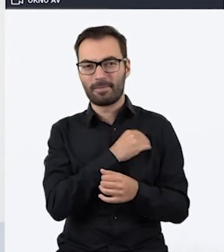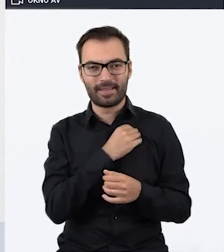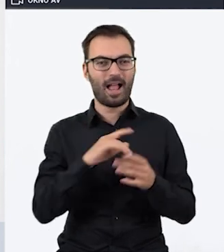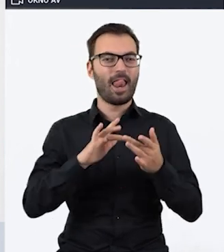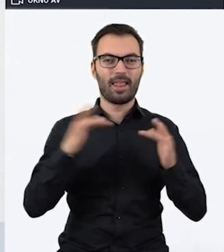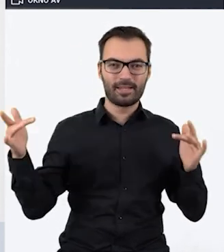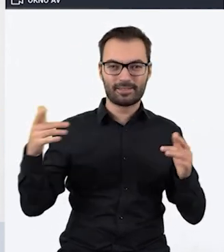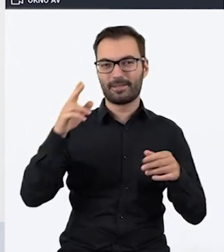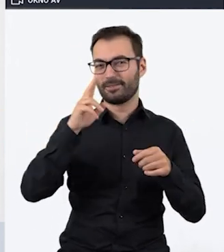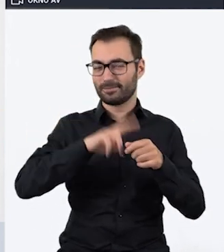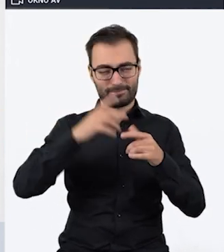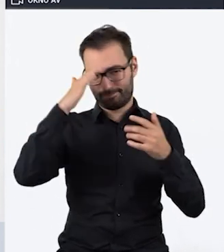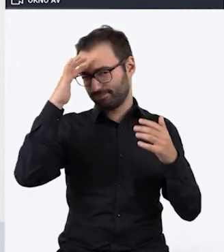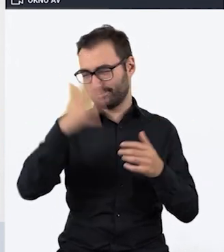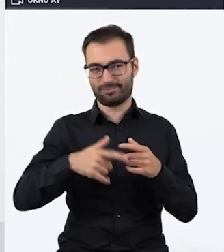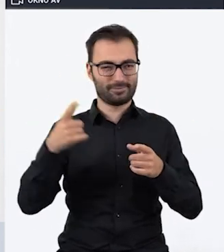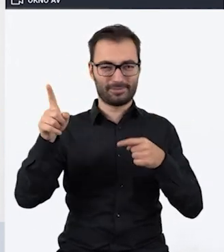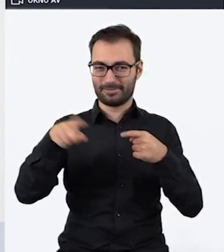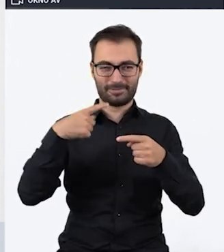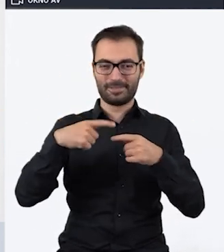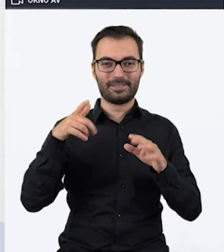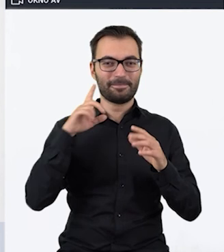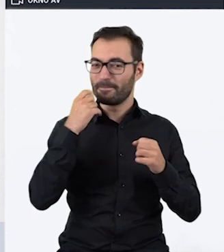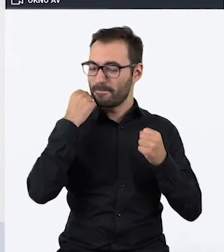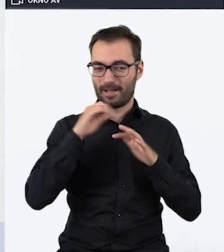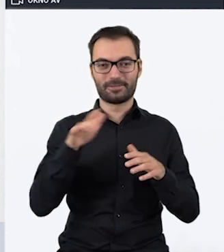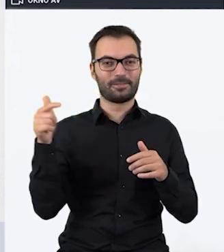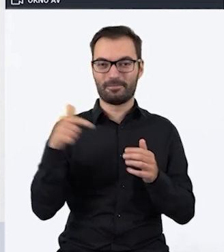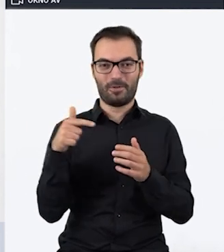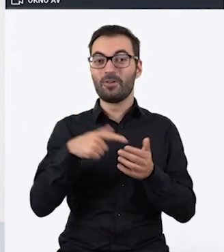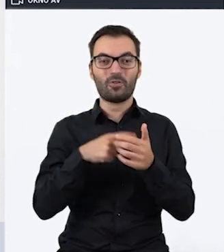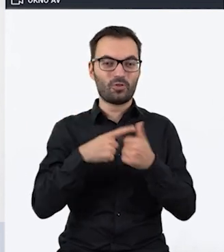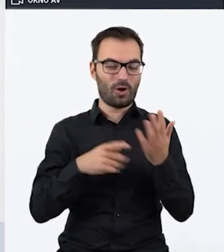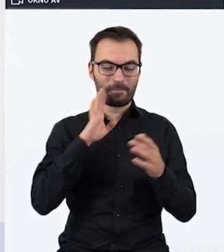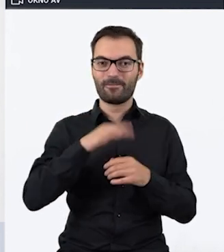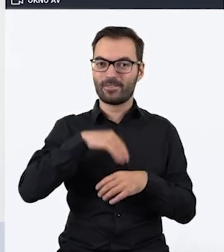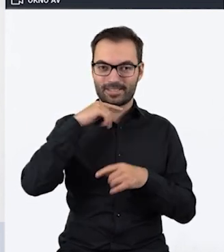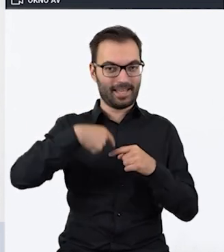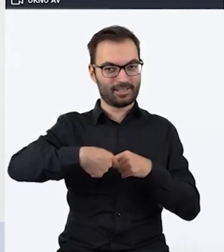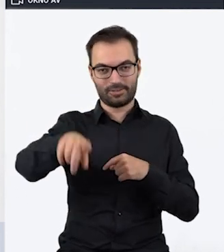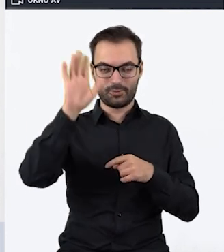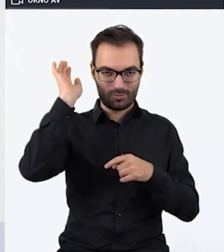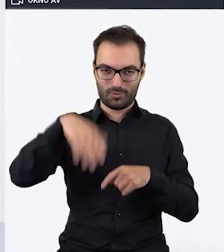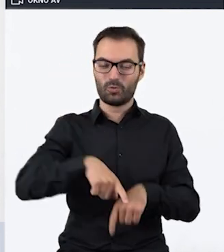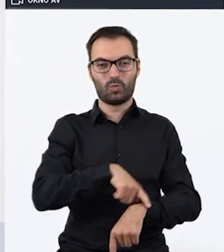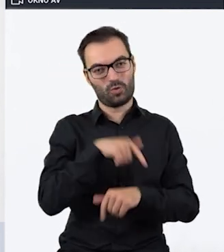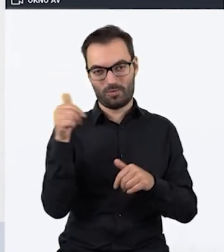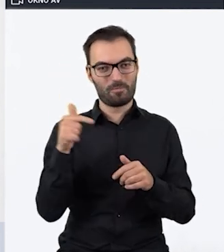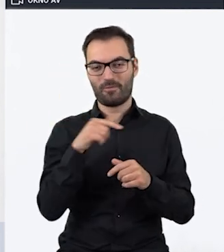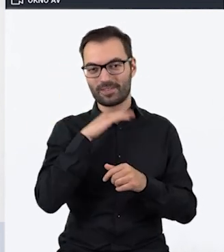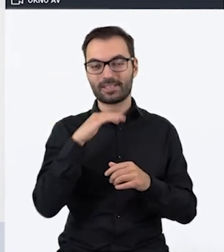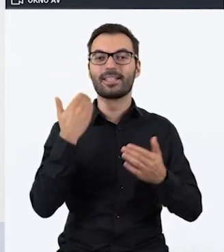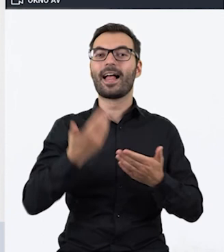zasobów, o których dzisiaj usłyszeliśmy, powinno wystarczyć nam na najbliższe długie miesiące, więc życzę